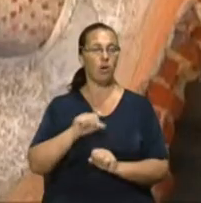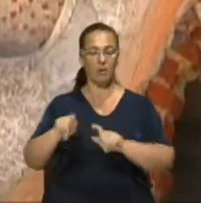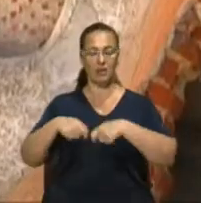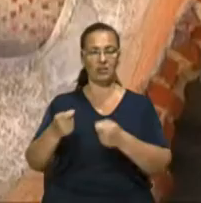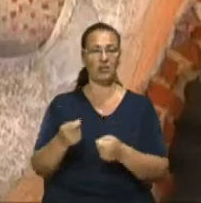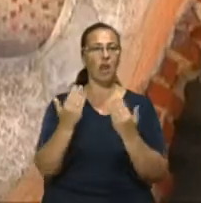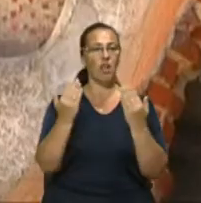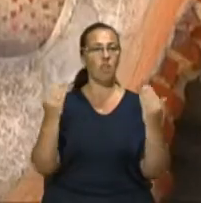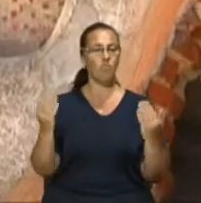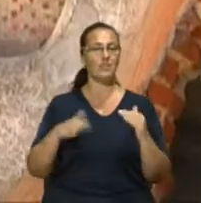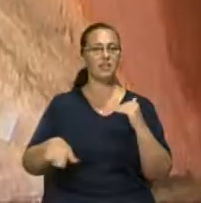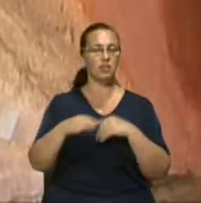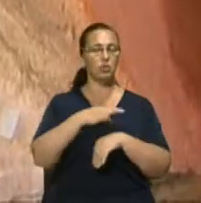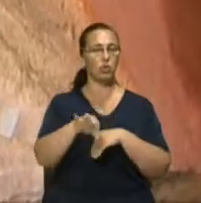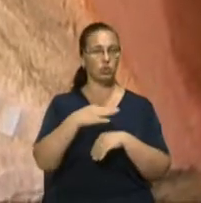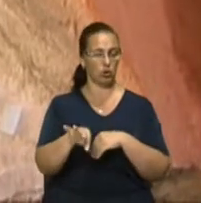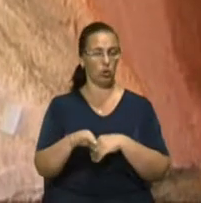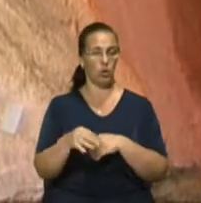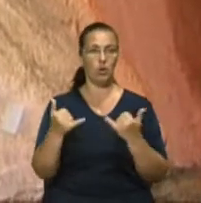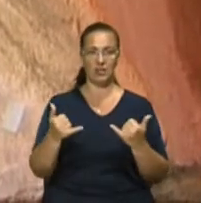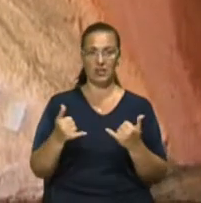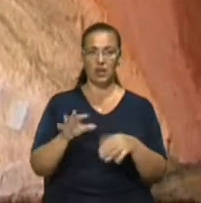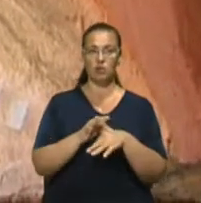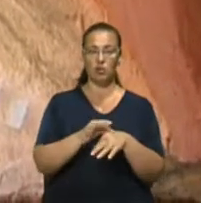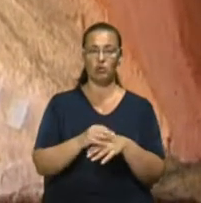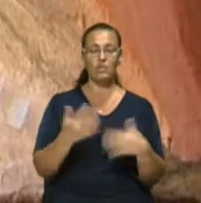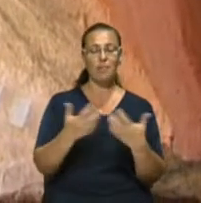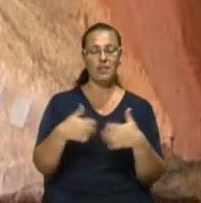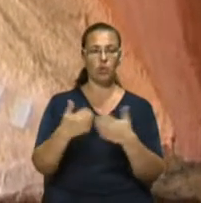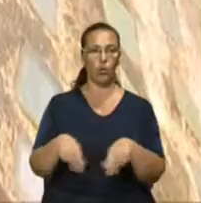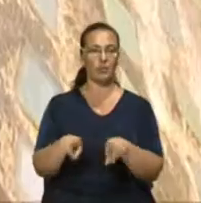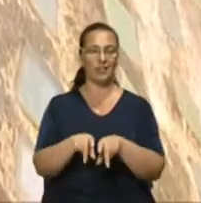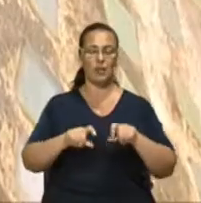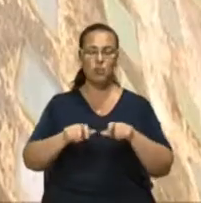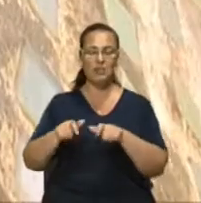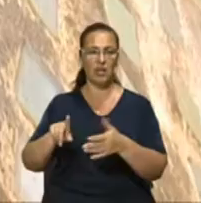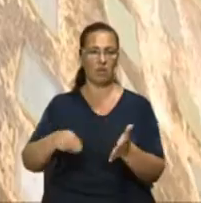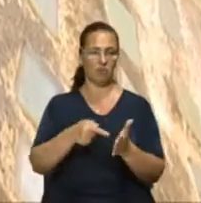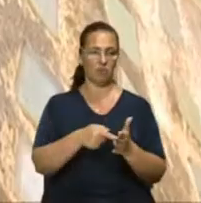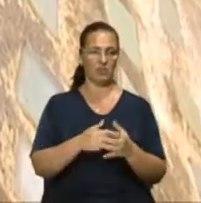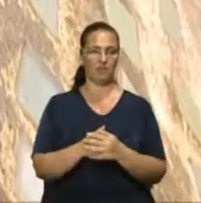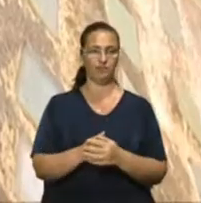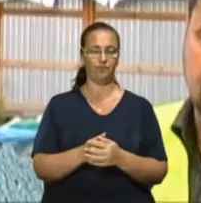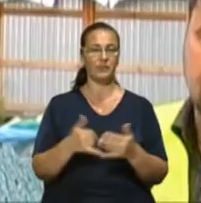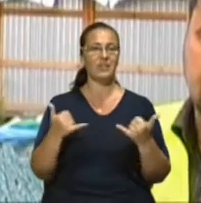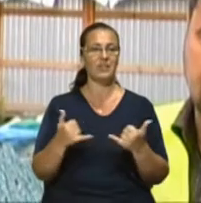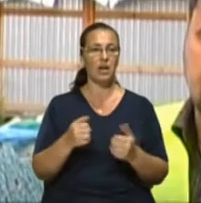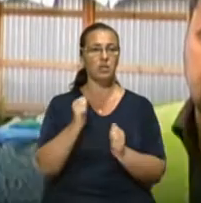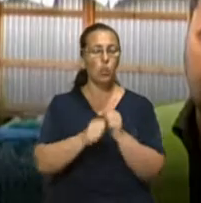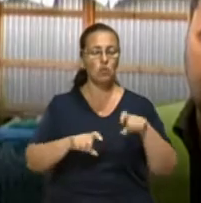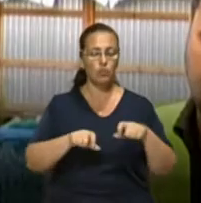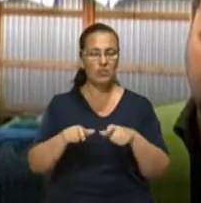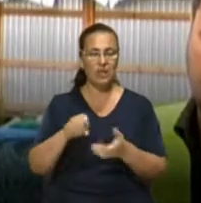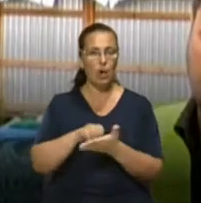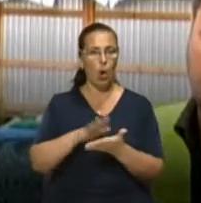заступника міського голови Андрія Москаленка, зараз відбувається підрахунок таких мозаїк у місті. Зараз кожна з них обліковується.